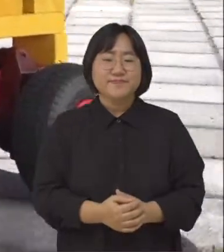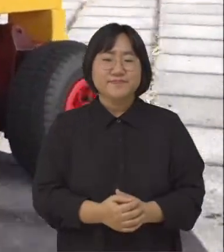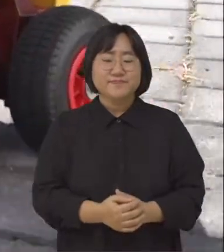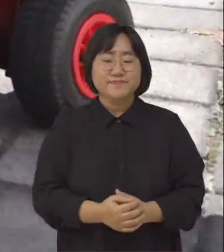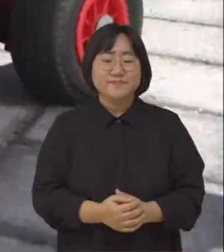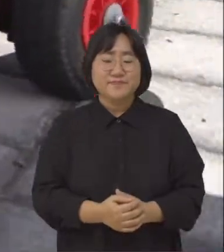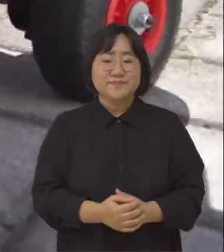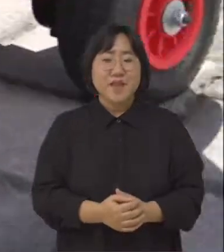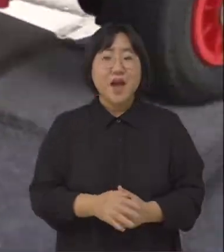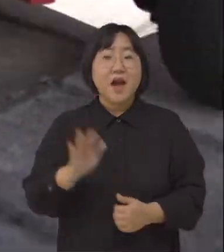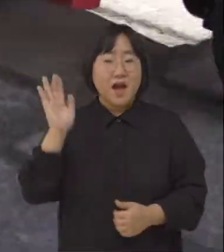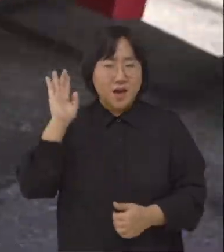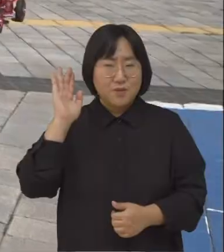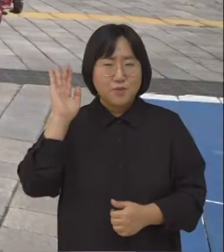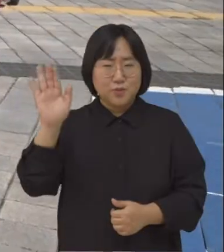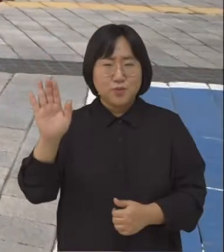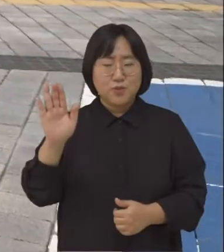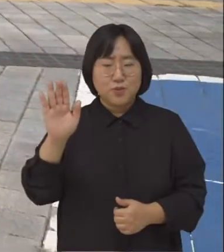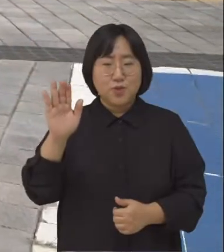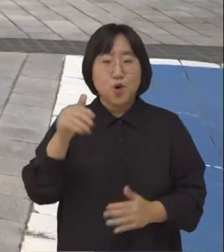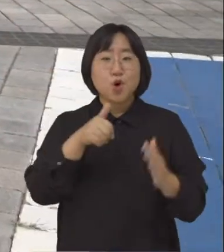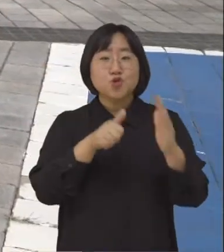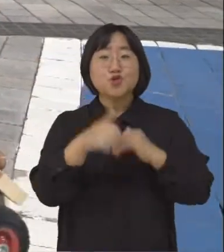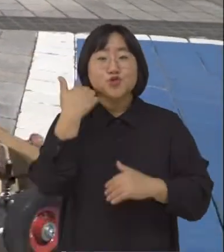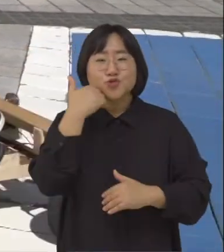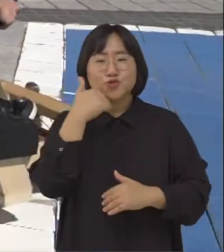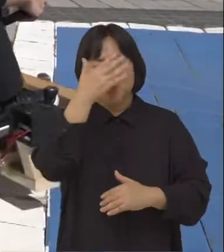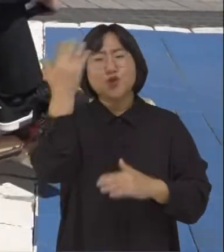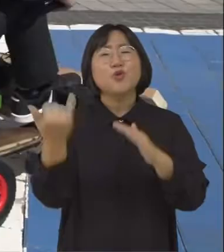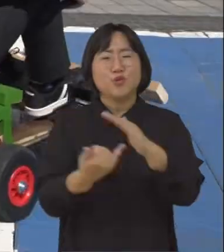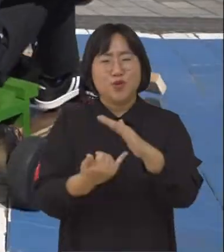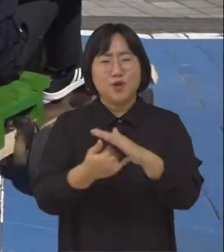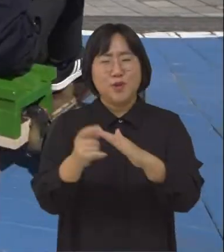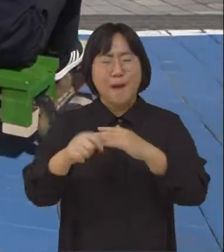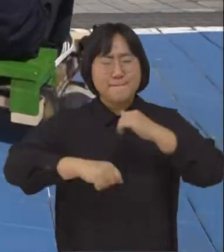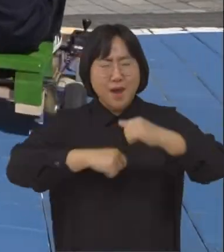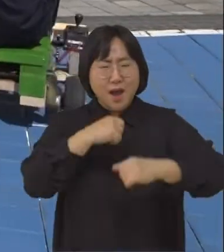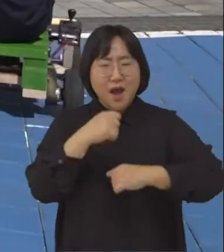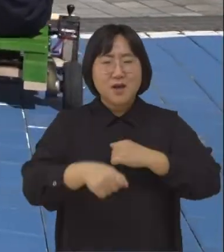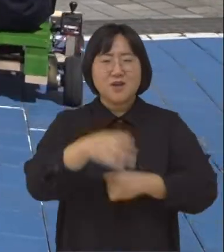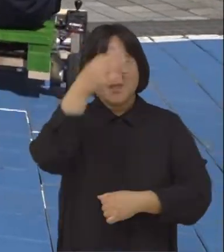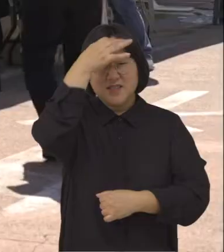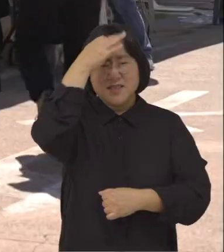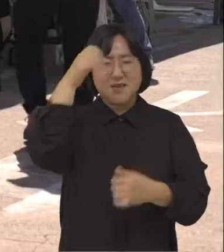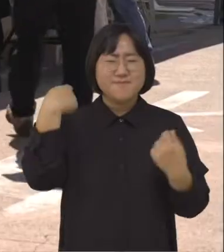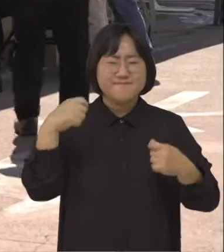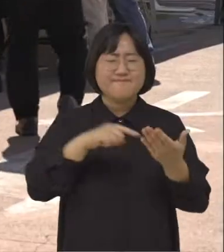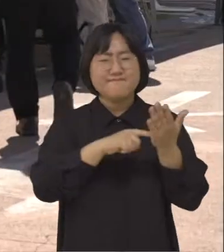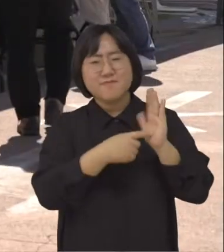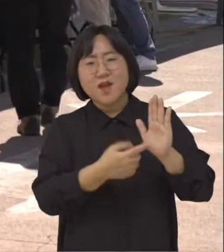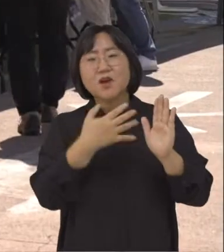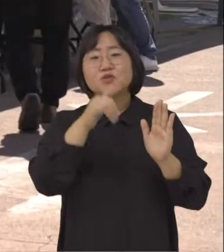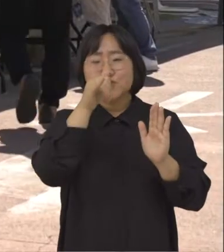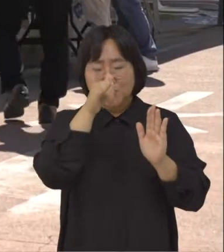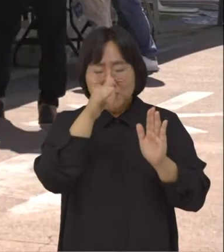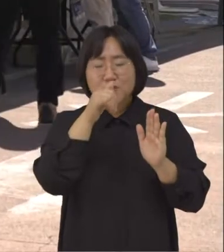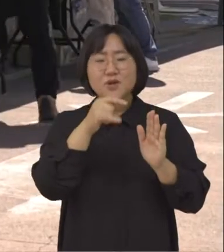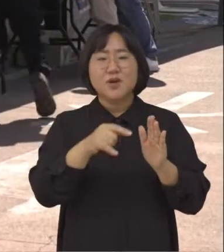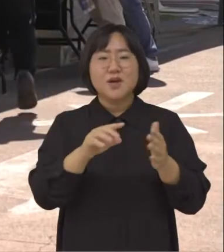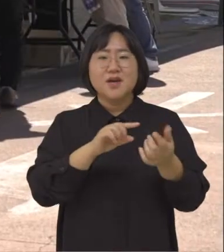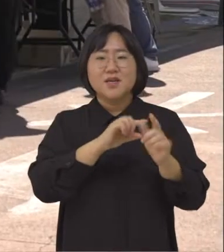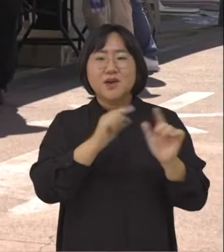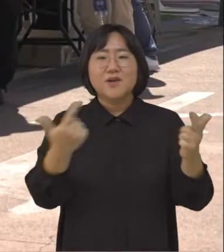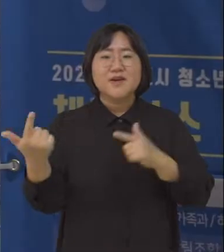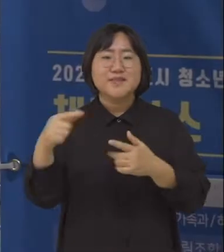서귀포시는 앞으로도 미래 세대인 청소년들이 마음껏 끼와 재능을 펼칠 수 있도록 다채로운 체험회장을 계속